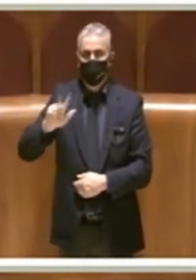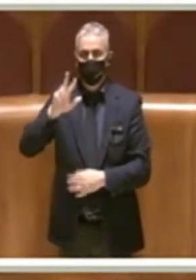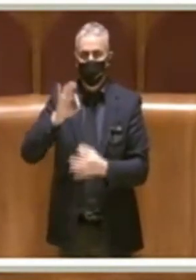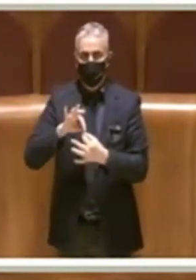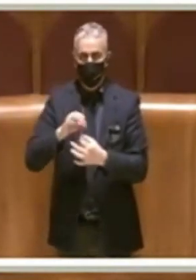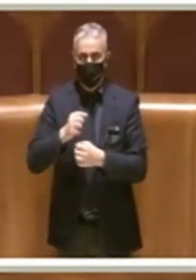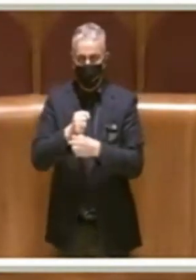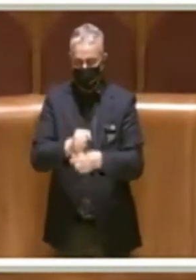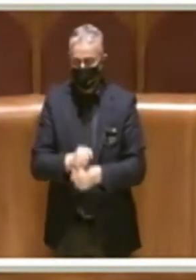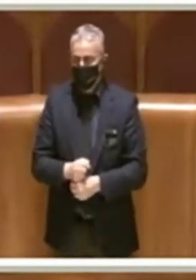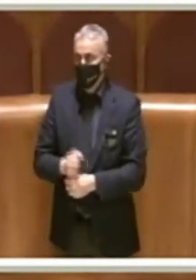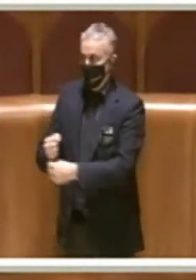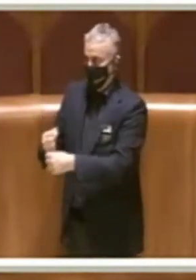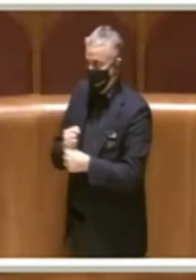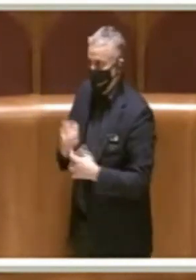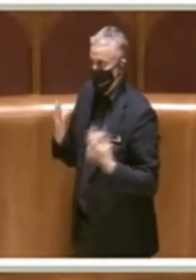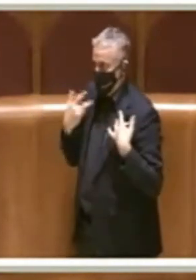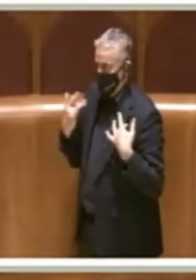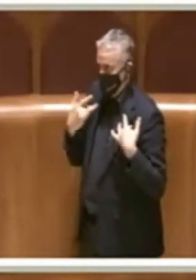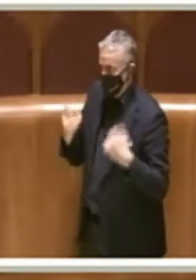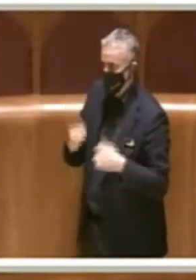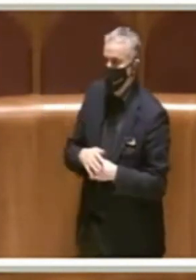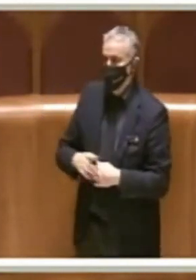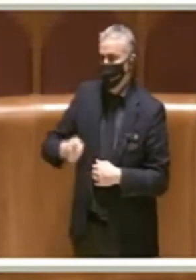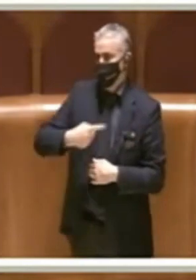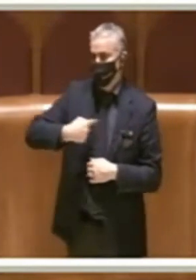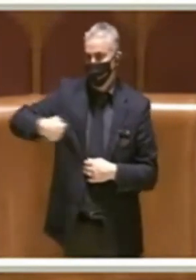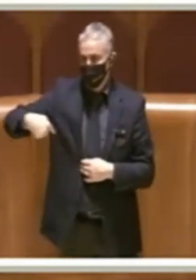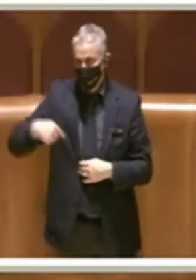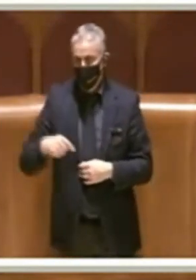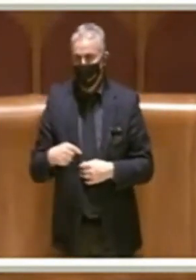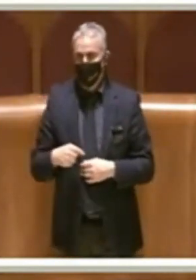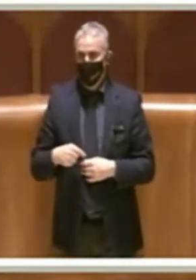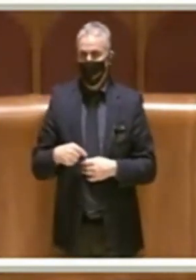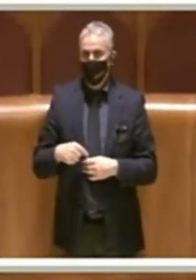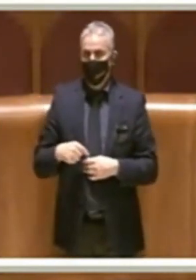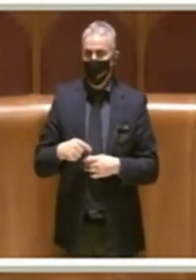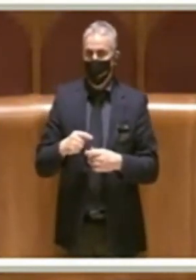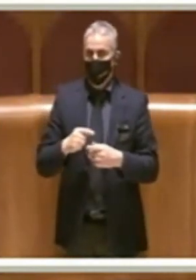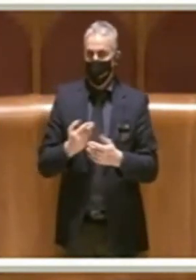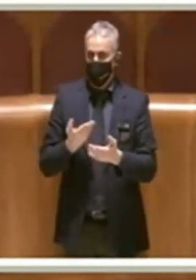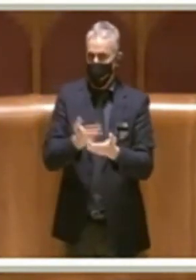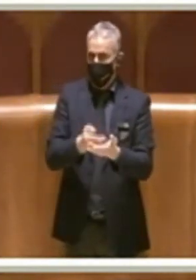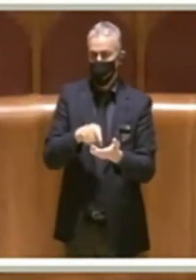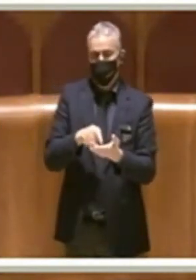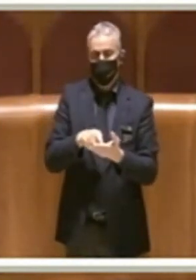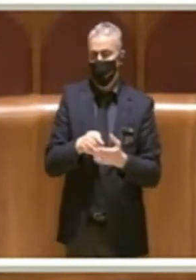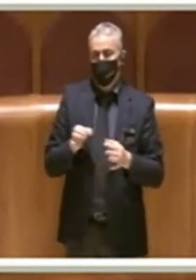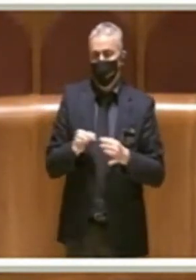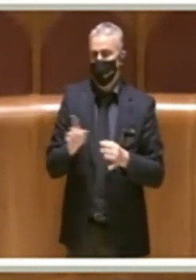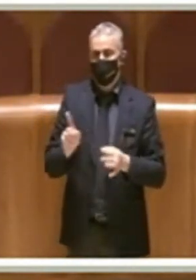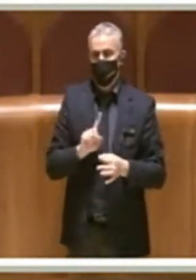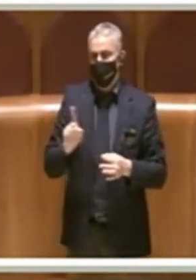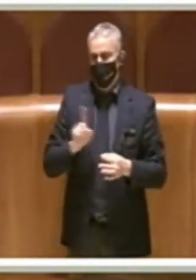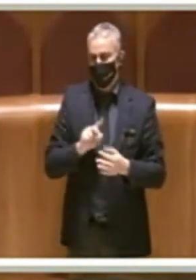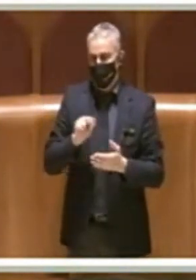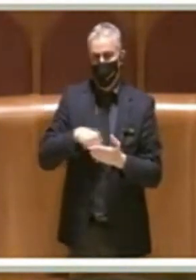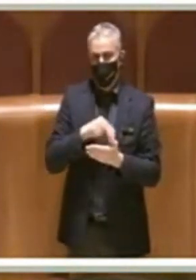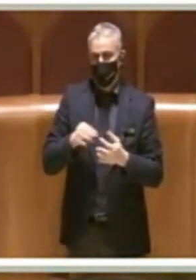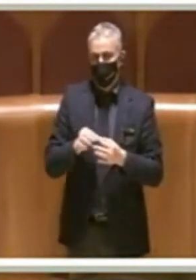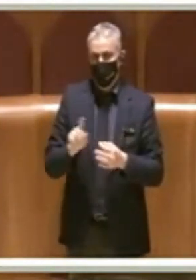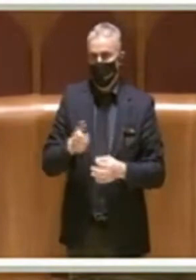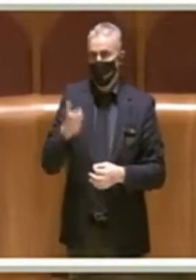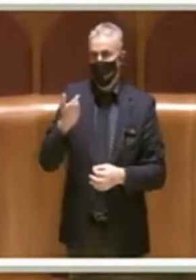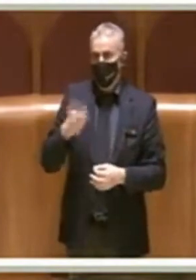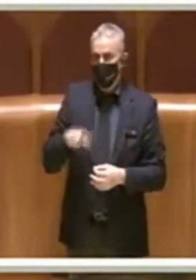Sì, grazie Presidente. Quindi noi voteremo contrariamente a questa mozione solo per il semplice motivo che vogliamo le stesse cose che vuole